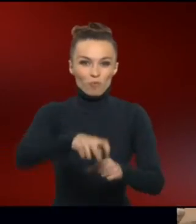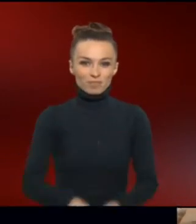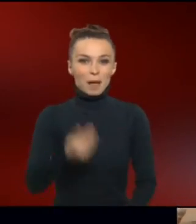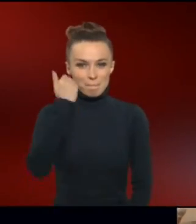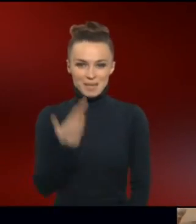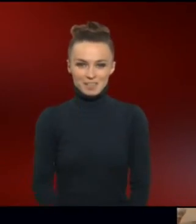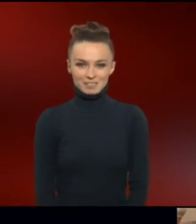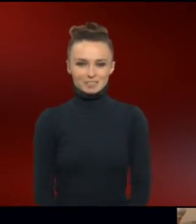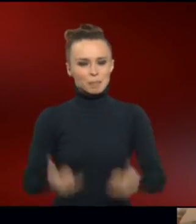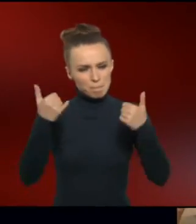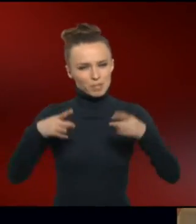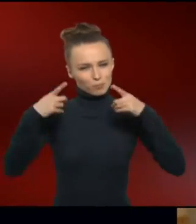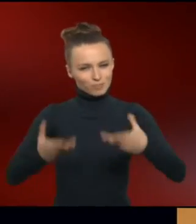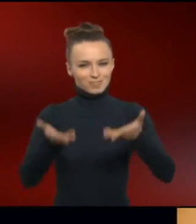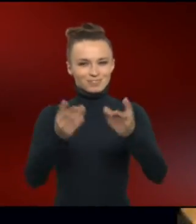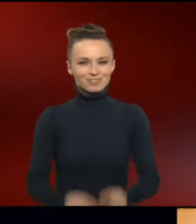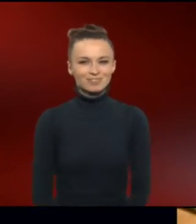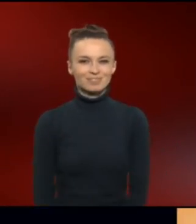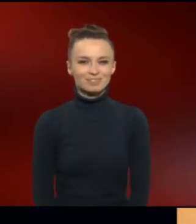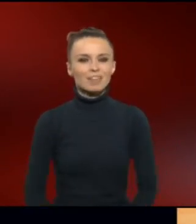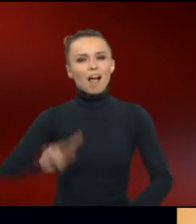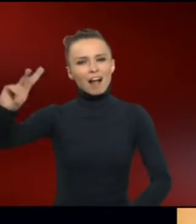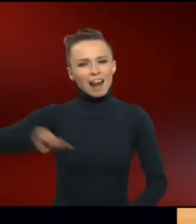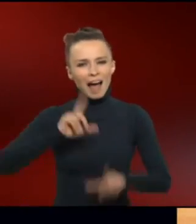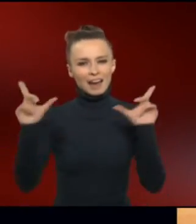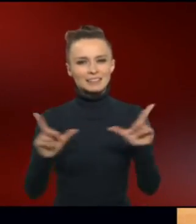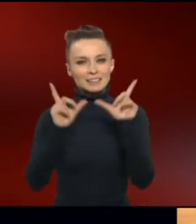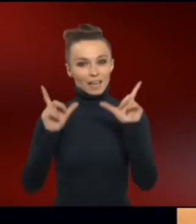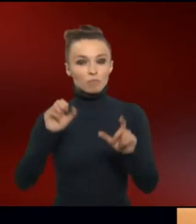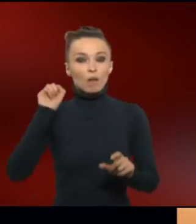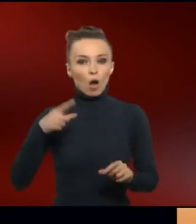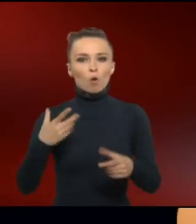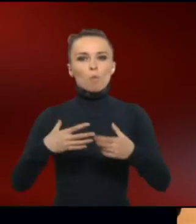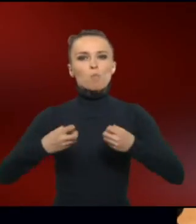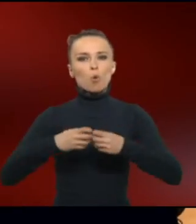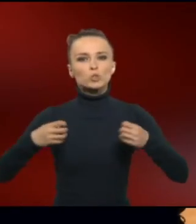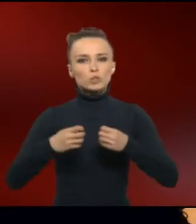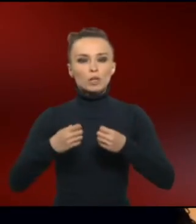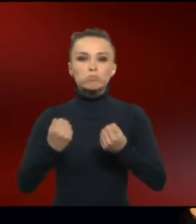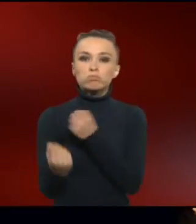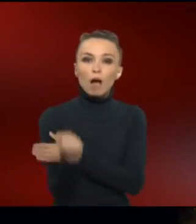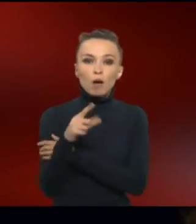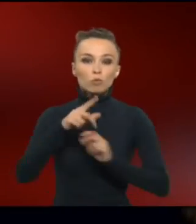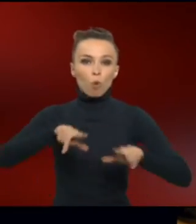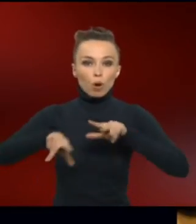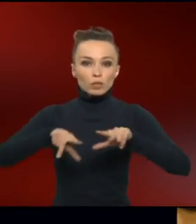Vier Kästchen, bitteschön. Vier Kästchen. Gleichzeitig trainiert Nahat dabei Muskelkraft und Koordination.